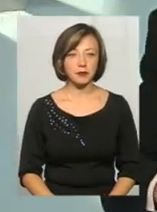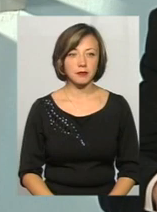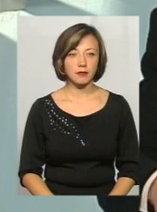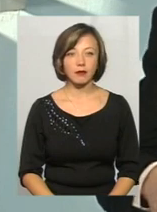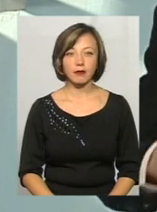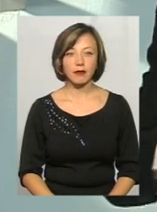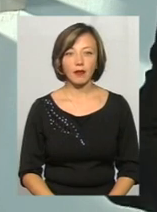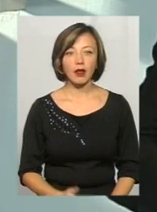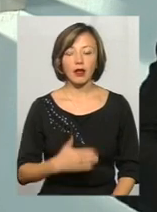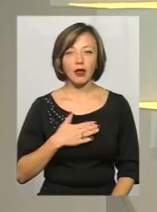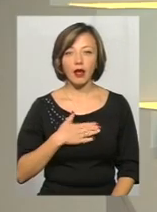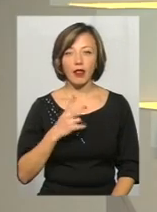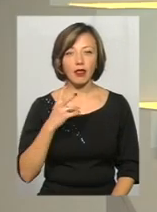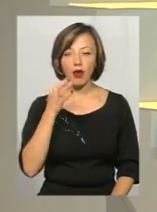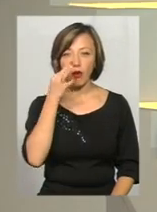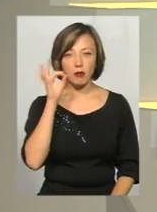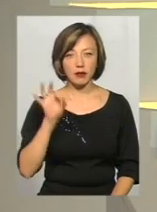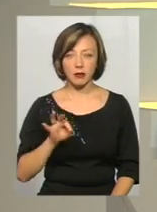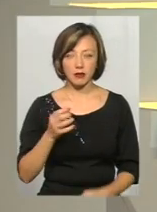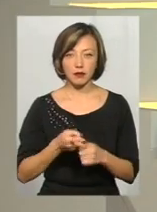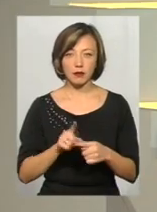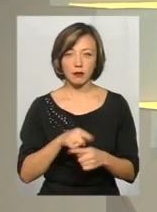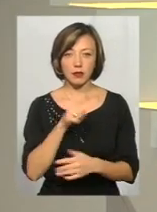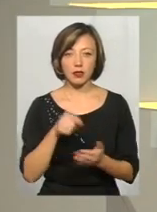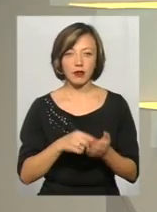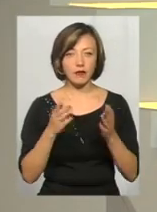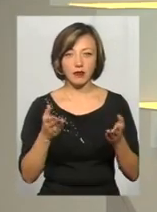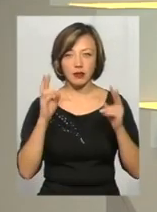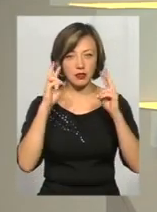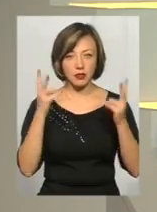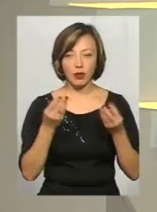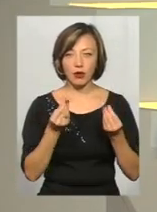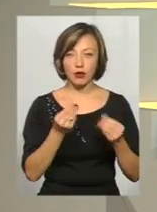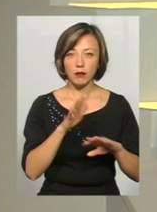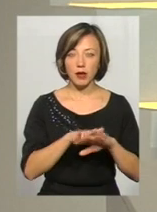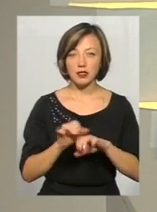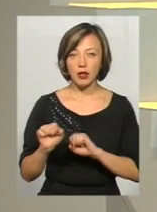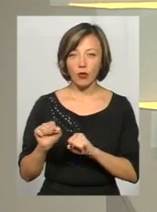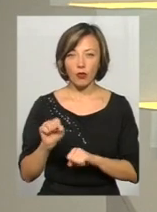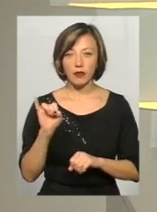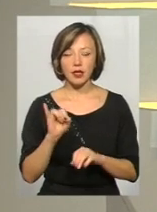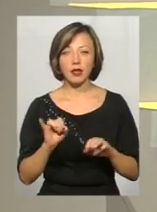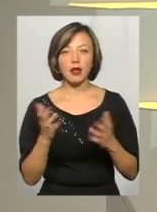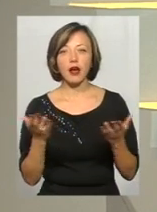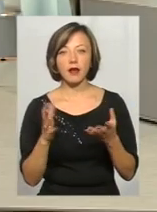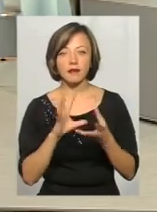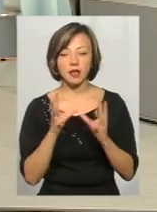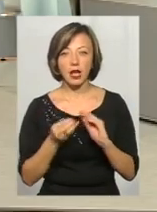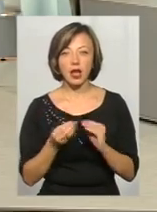питанні. Тобто, в принципі, ви не знаєте, чи гроші в банку застраховані, які взагалі